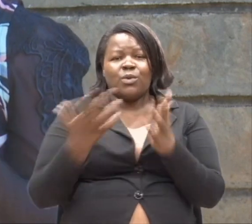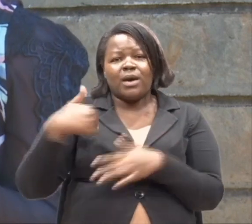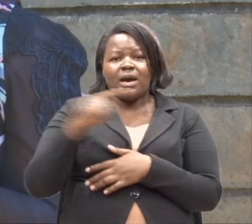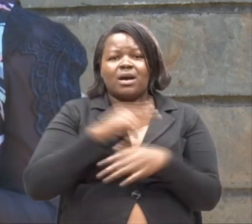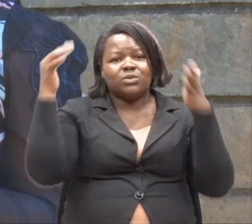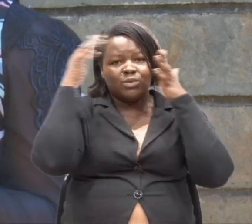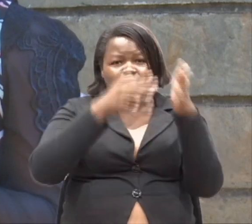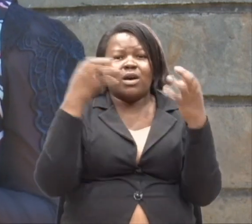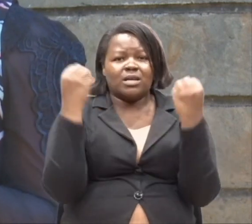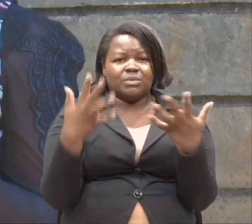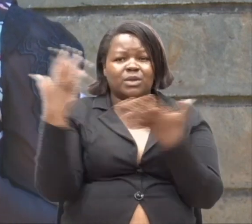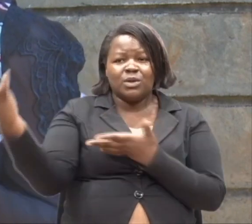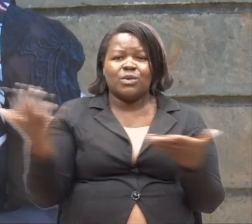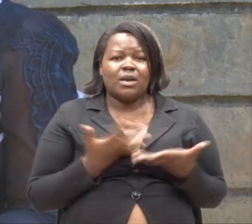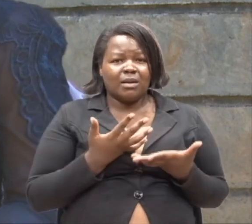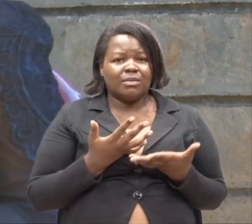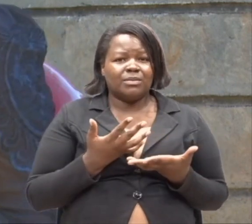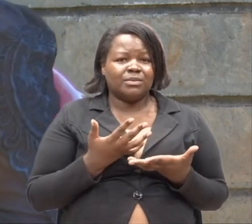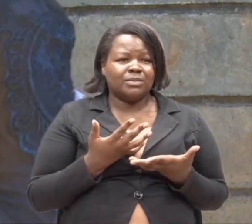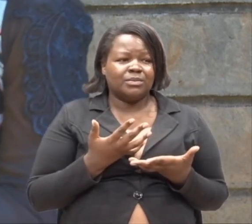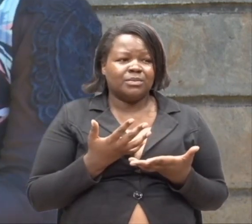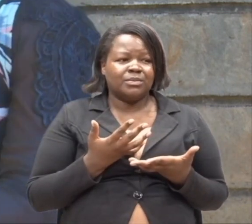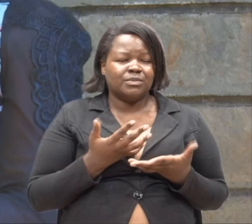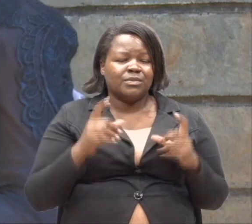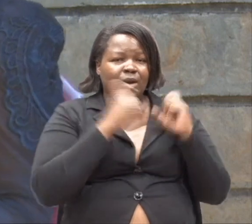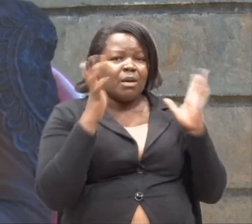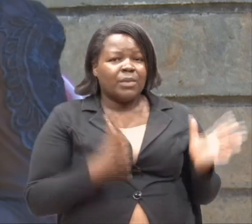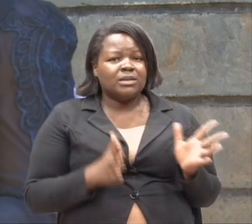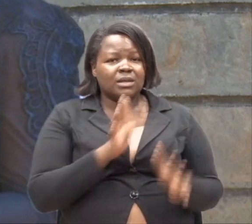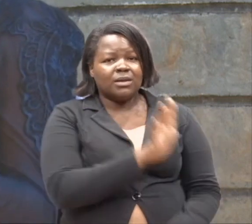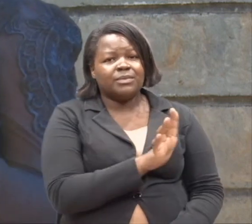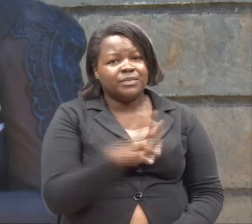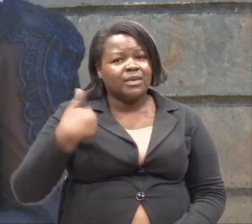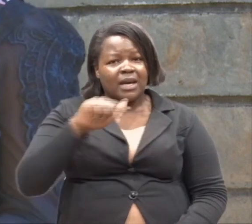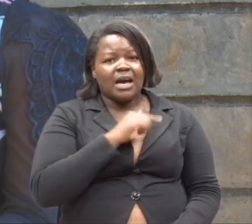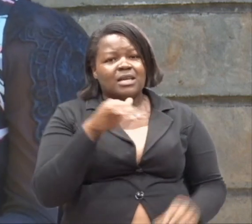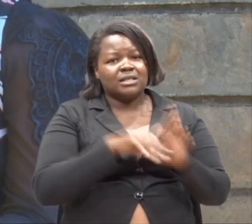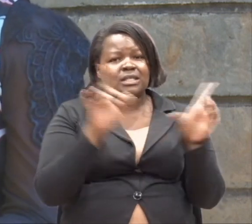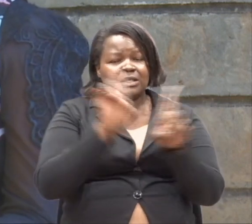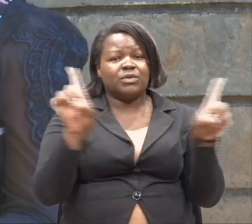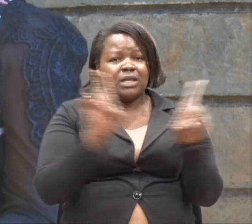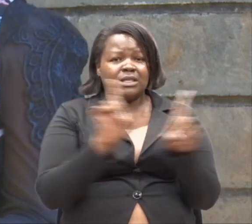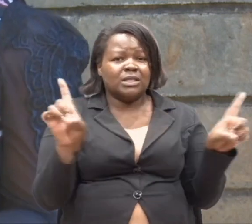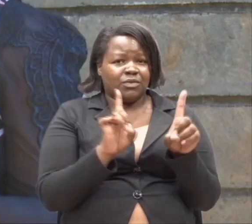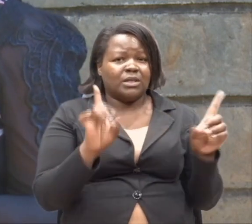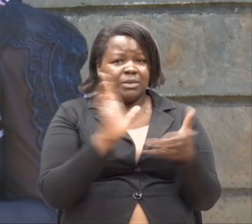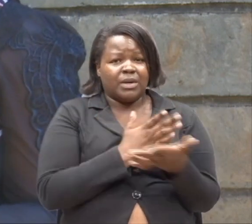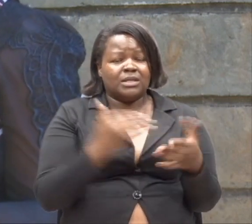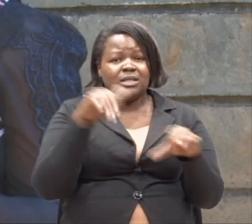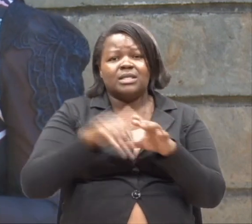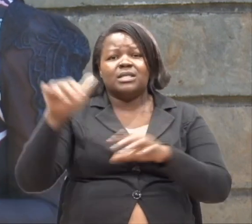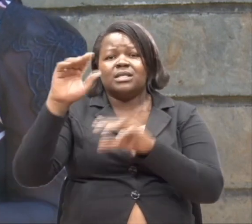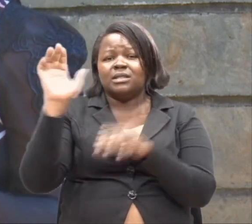tunazikatia mengi. Karibu sana. Ah, pastor. Tuko katika hali tofauti, tofauti. Zaki